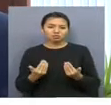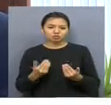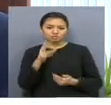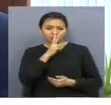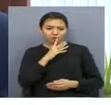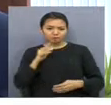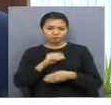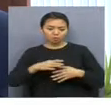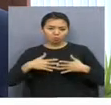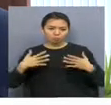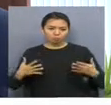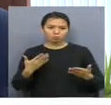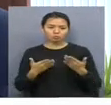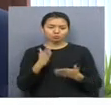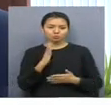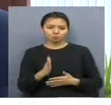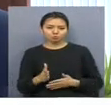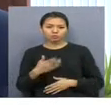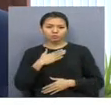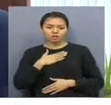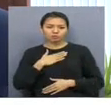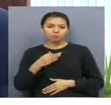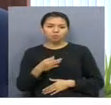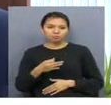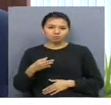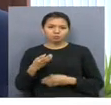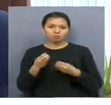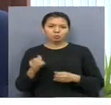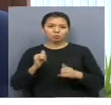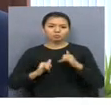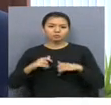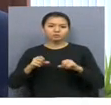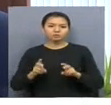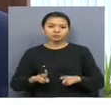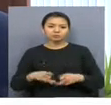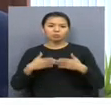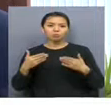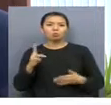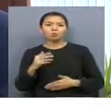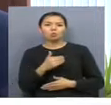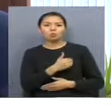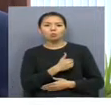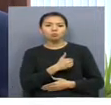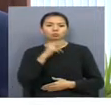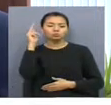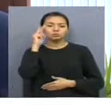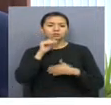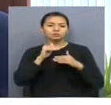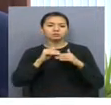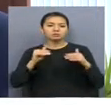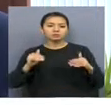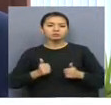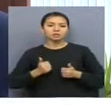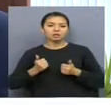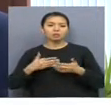көбейіні байланысты мен ойлайымын біздің аймақты мұғалімдік мамандықтарға түсіеміз деген оқушылардың ынтасы